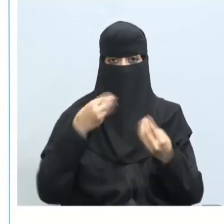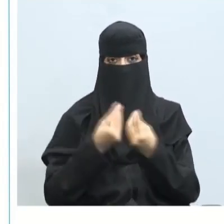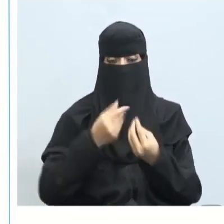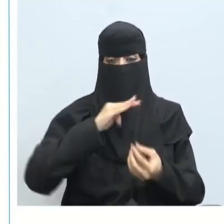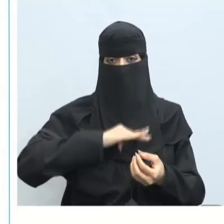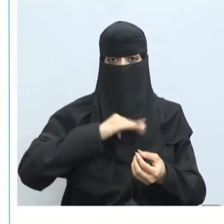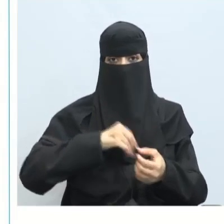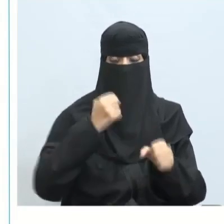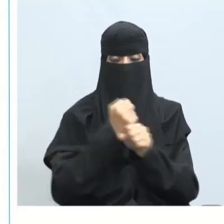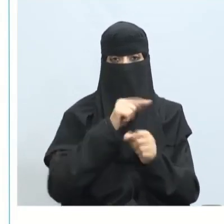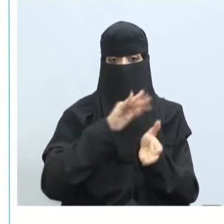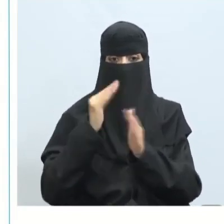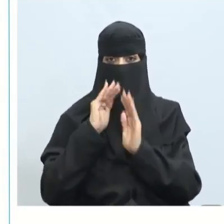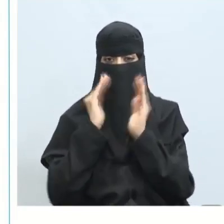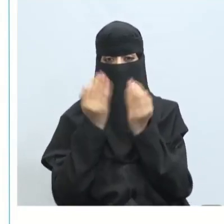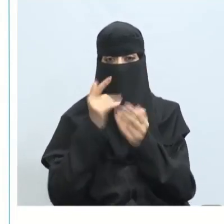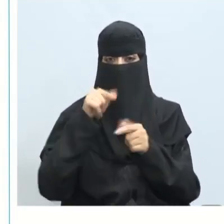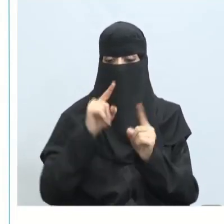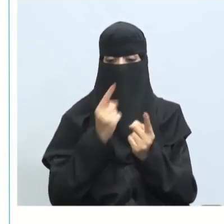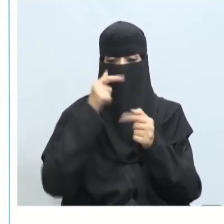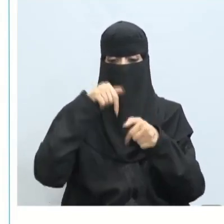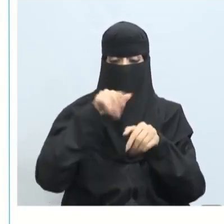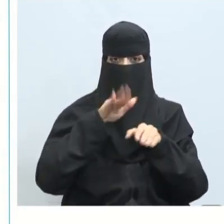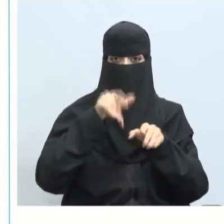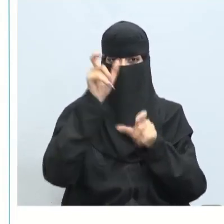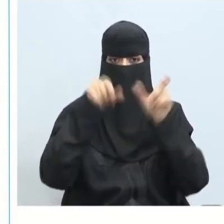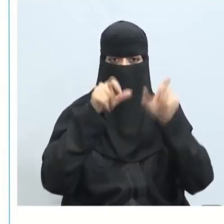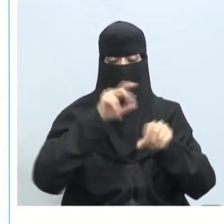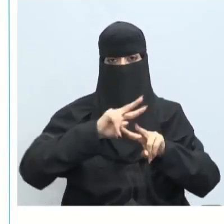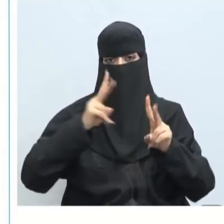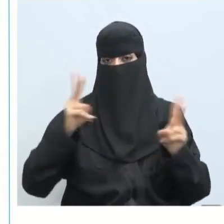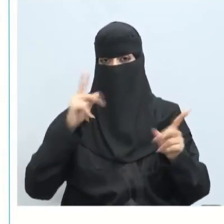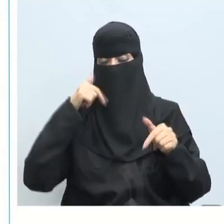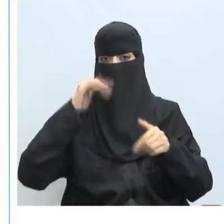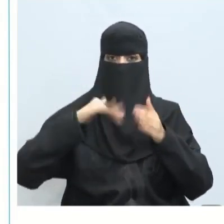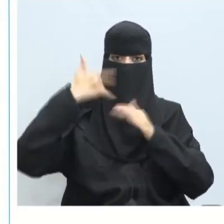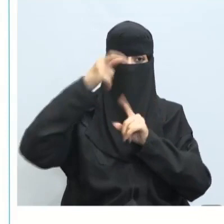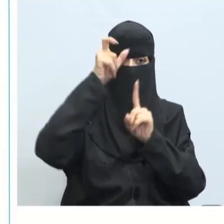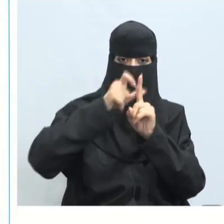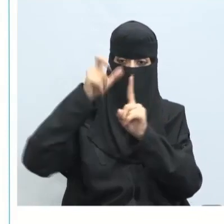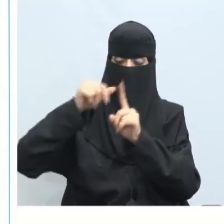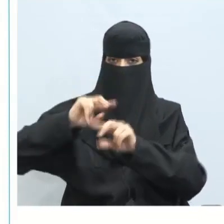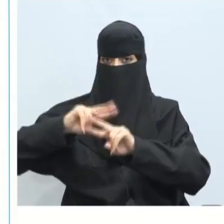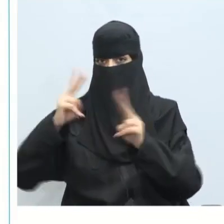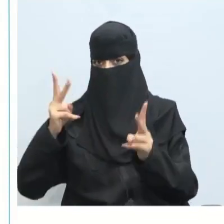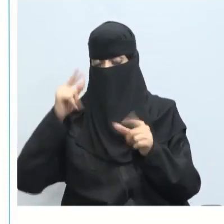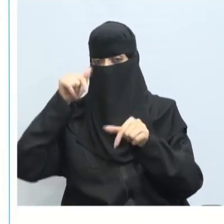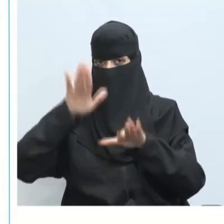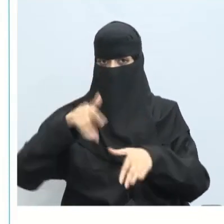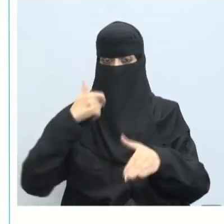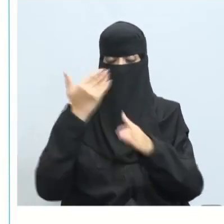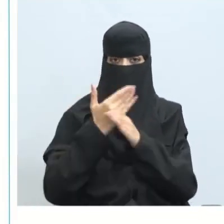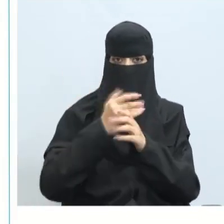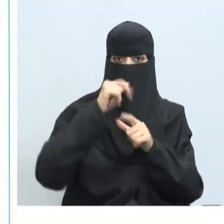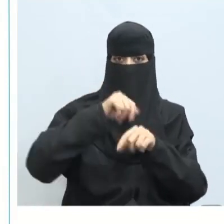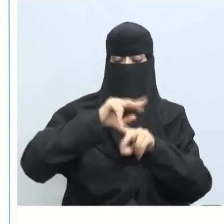العمل أو الإدارة لدينا بطبيعة الناس هناك يختلفون وبالتالي شخصيات الأفراد مختلفة إذن هناك عوامل